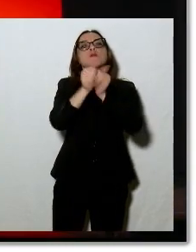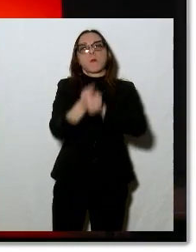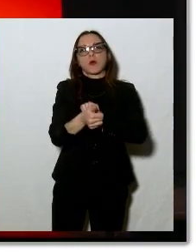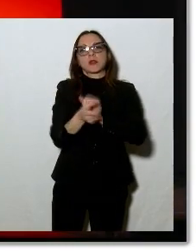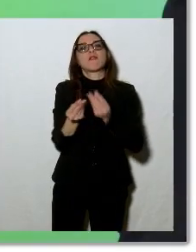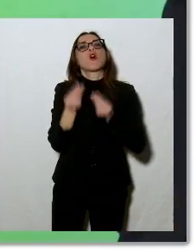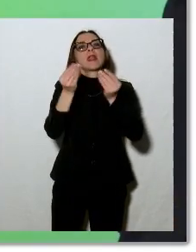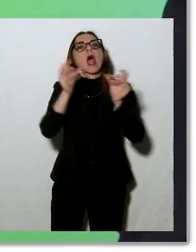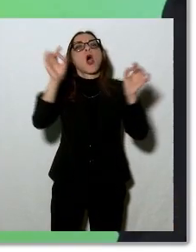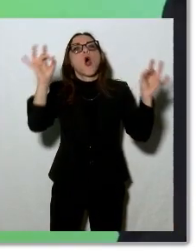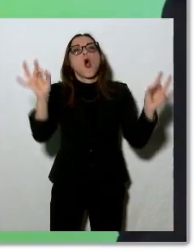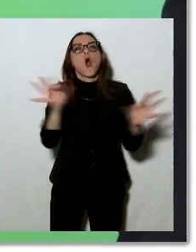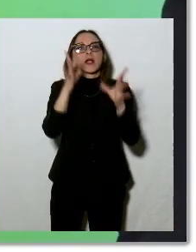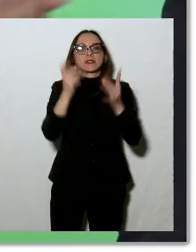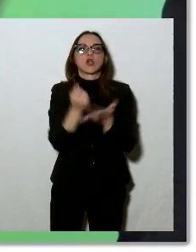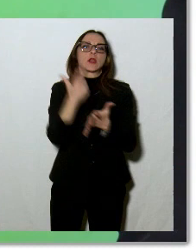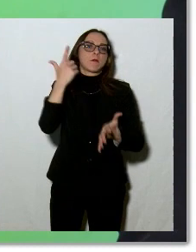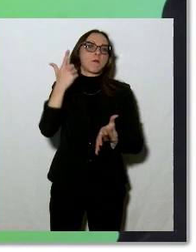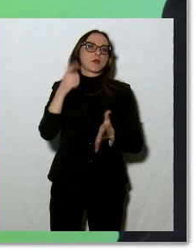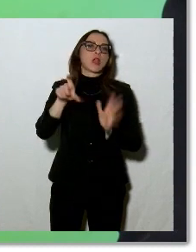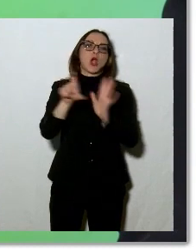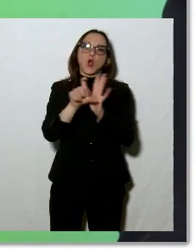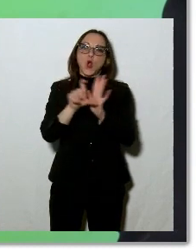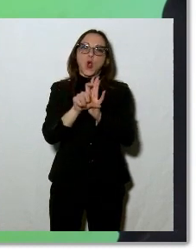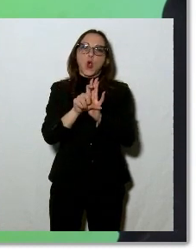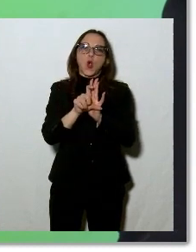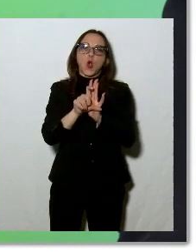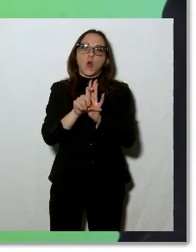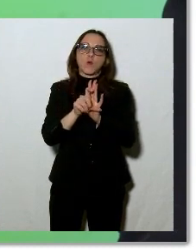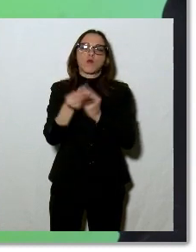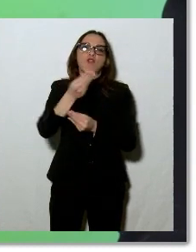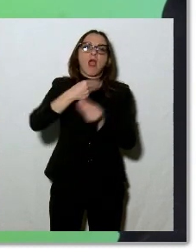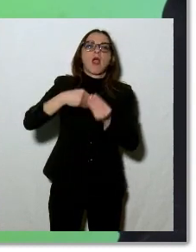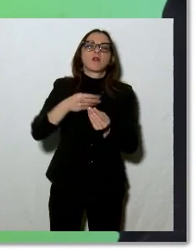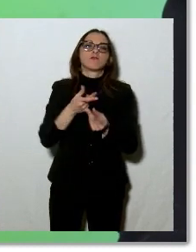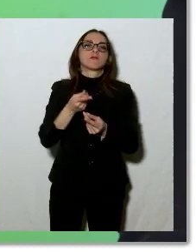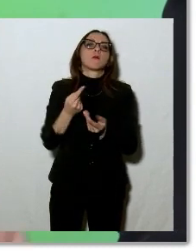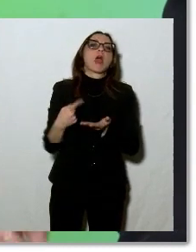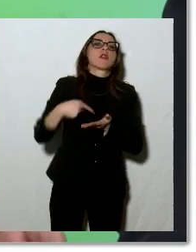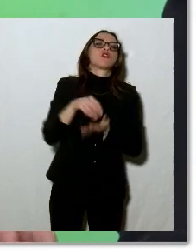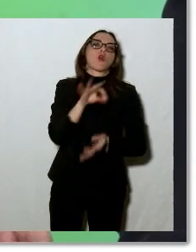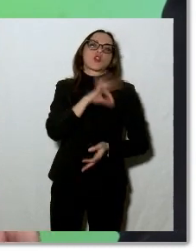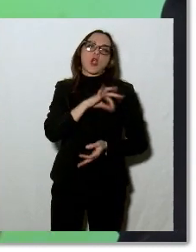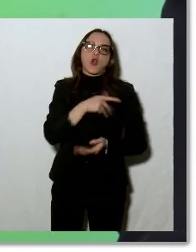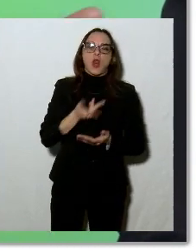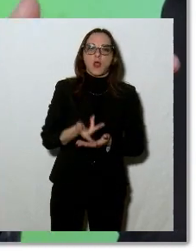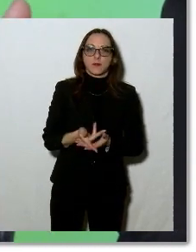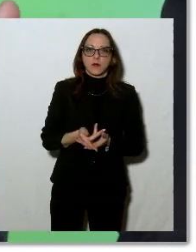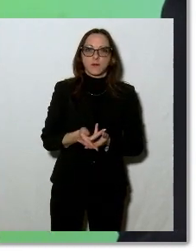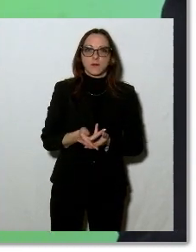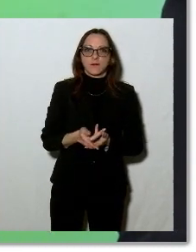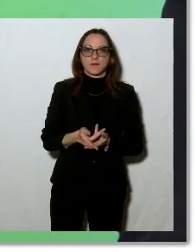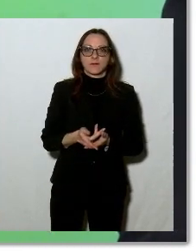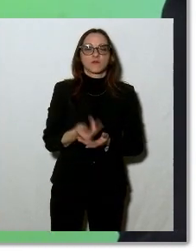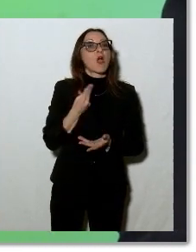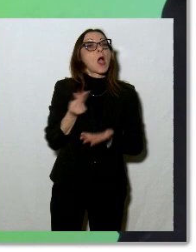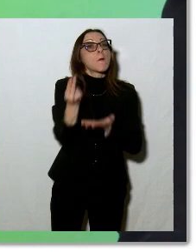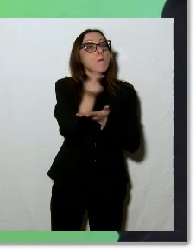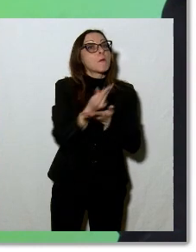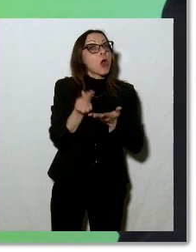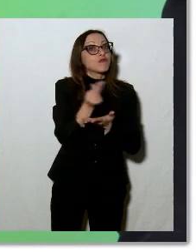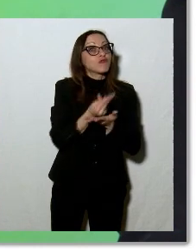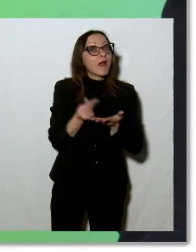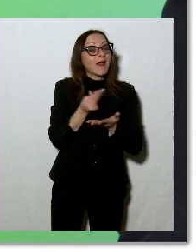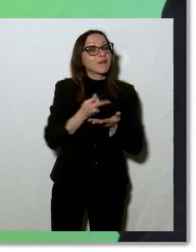opportunità importanti per i comuni e delle ricadute economiche molto importanti. Lo facciamo attraverso un progetto che facciamo